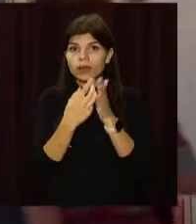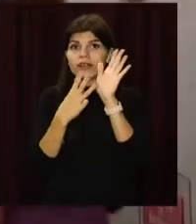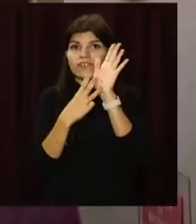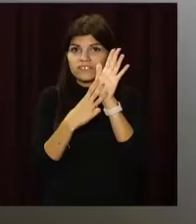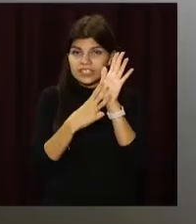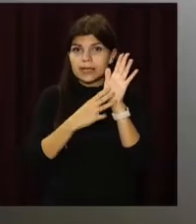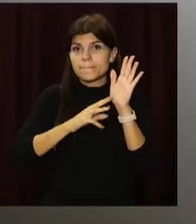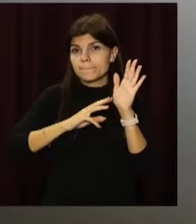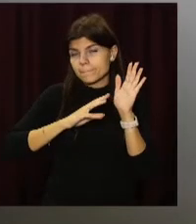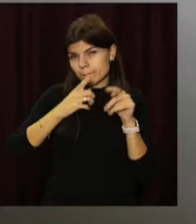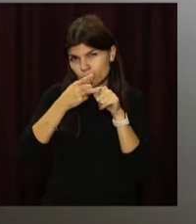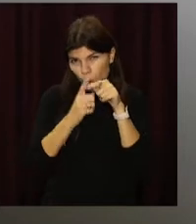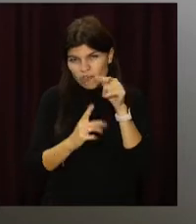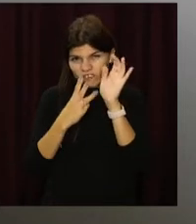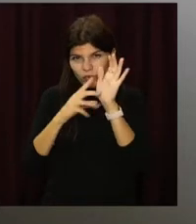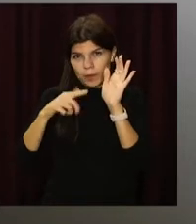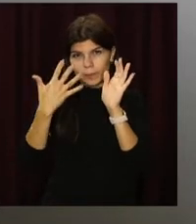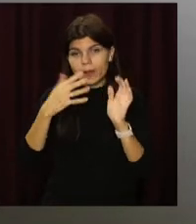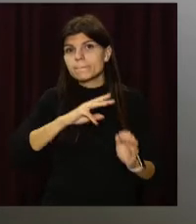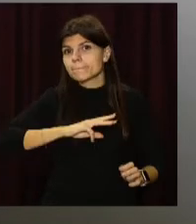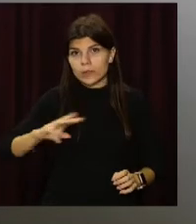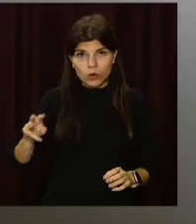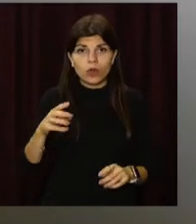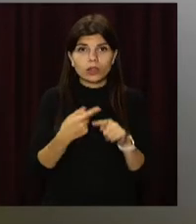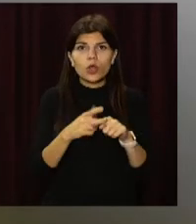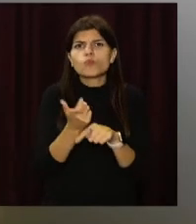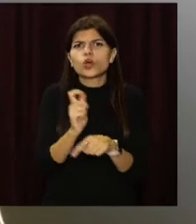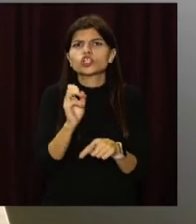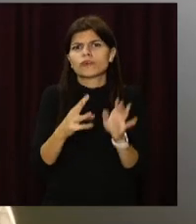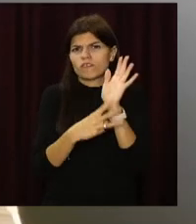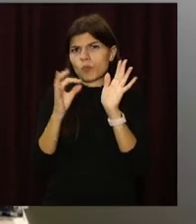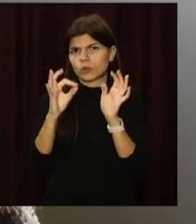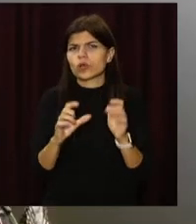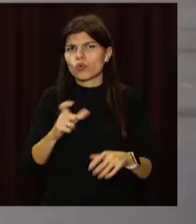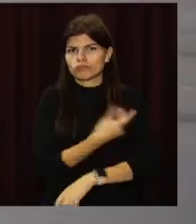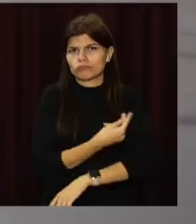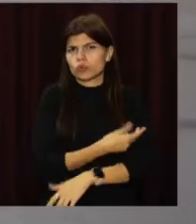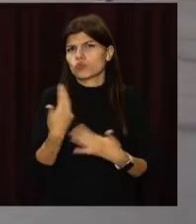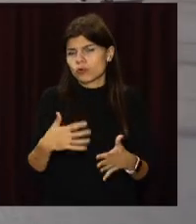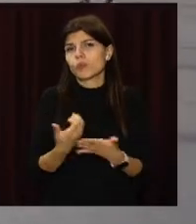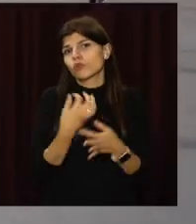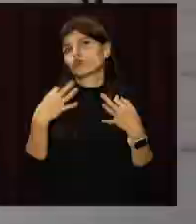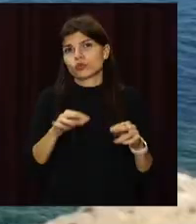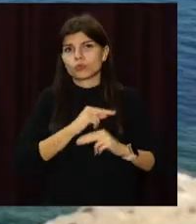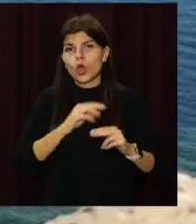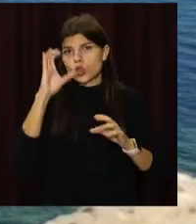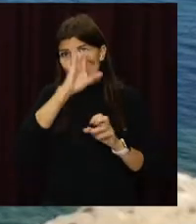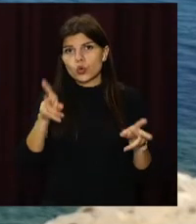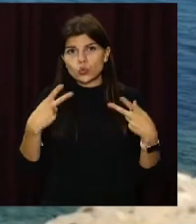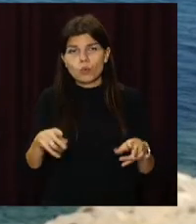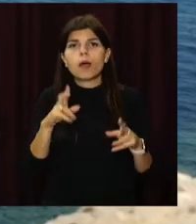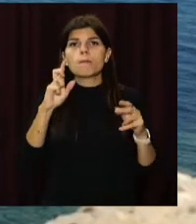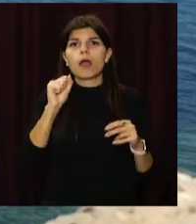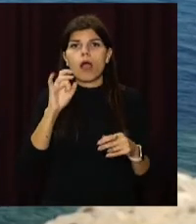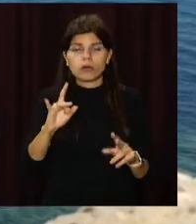,5 мільйонів людей – це більш ніж 80% населення. Тому дозволено працювати зновнічним клубом і